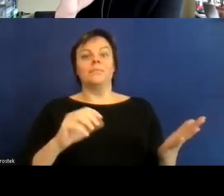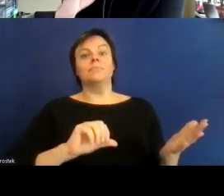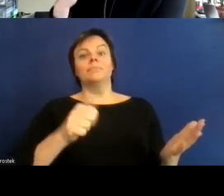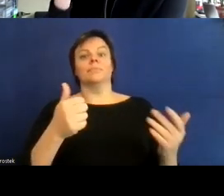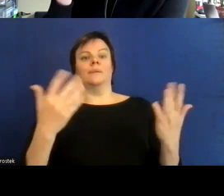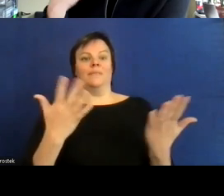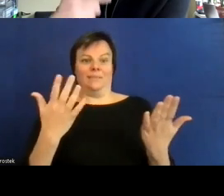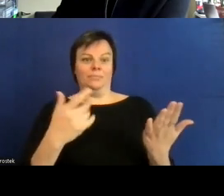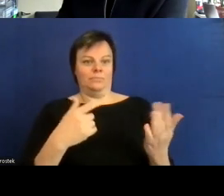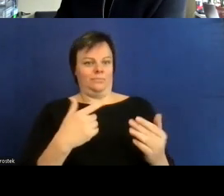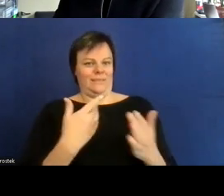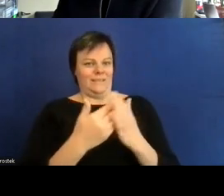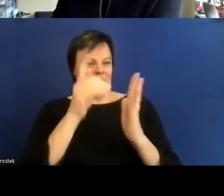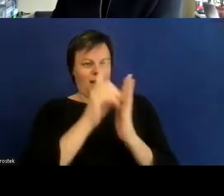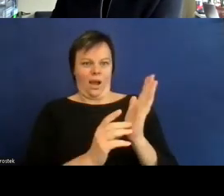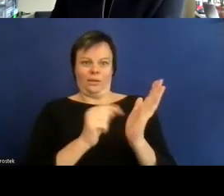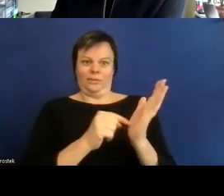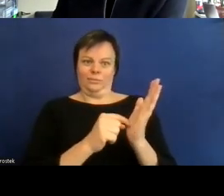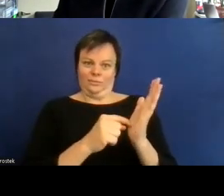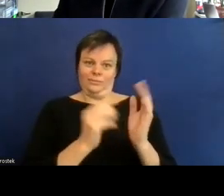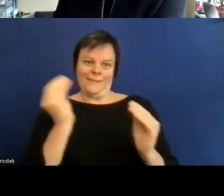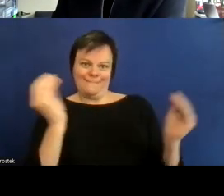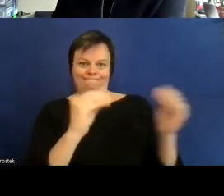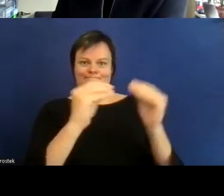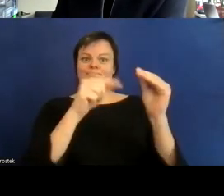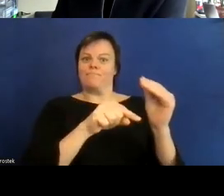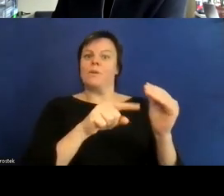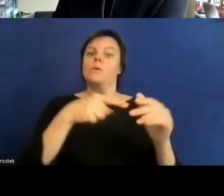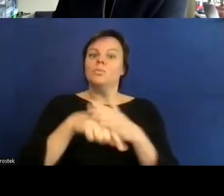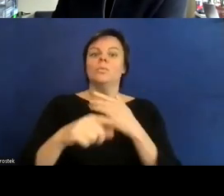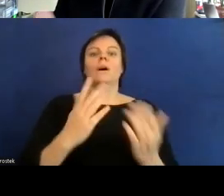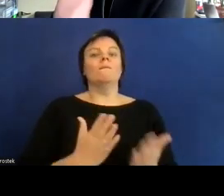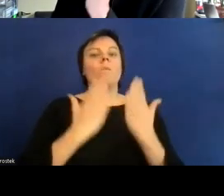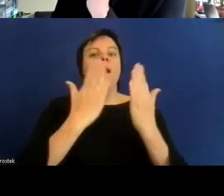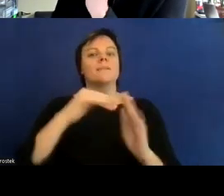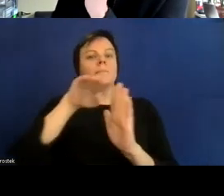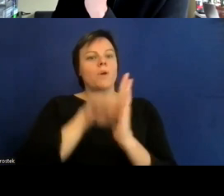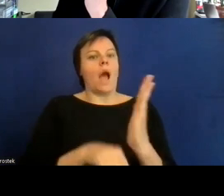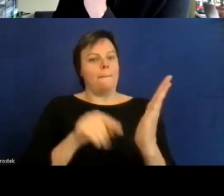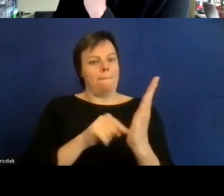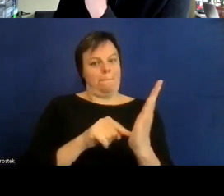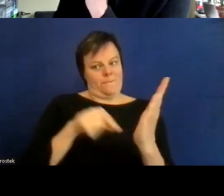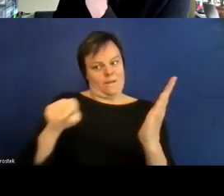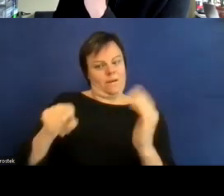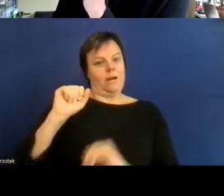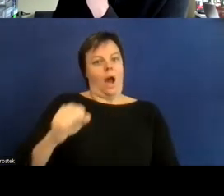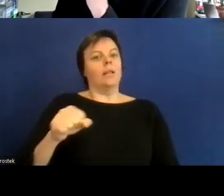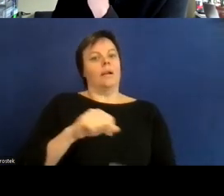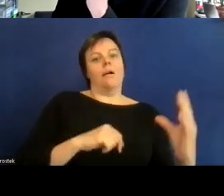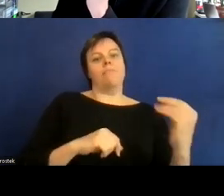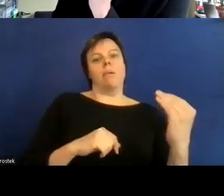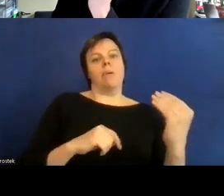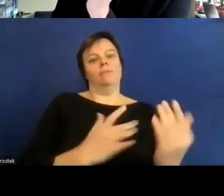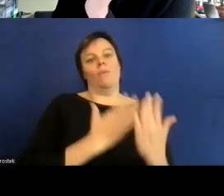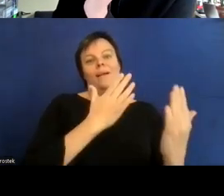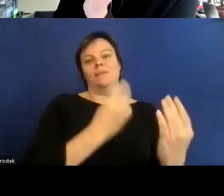eben durch Vorleseprogramme vorgelesen werden können dass also sie mit der Tastatur angesteuert werden können und dergleichen